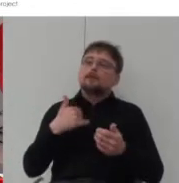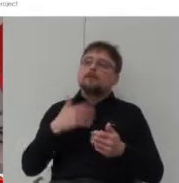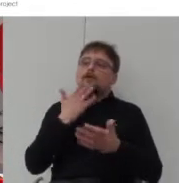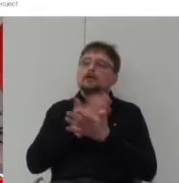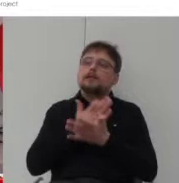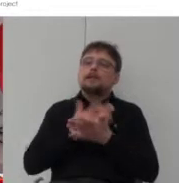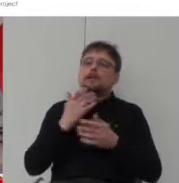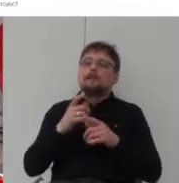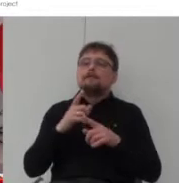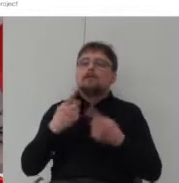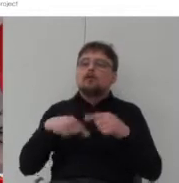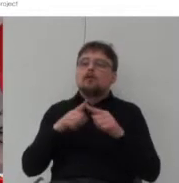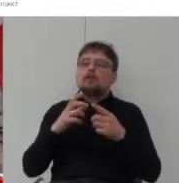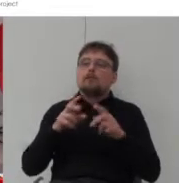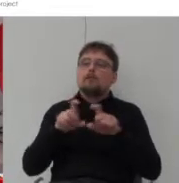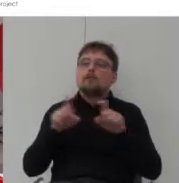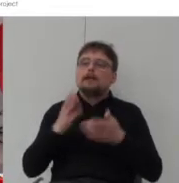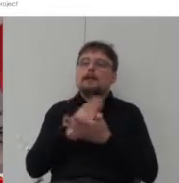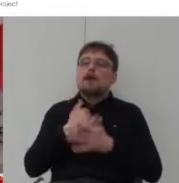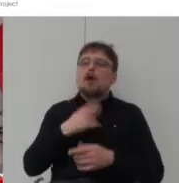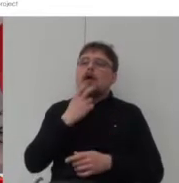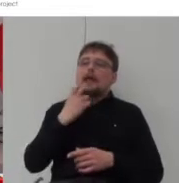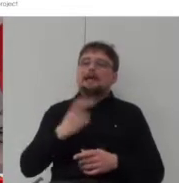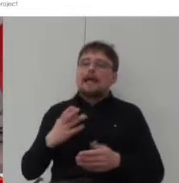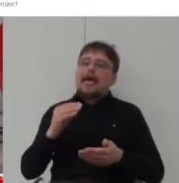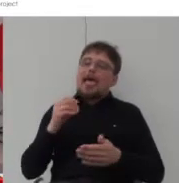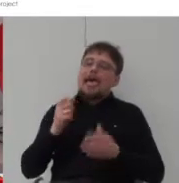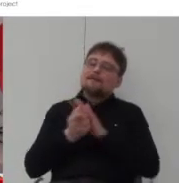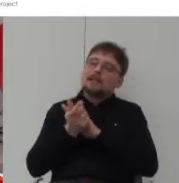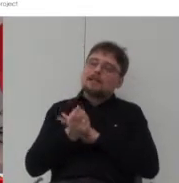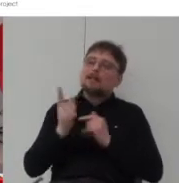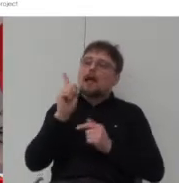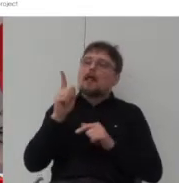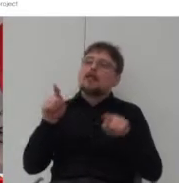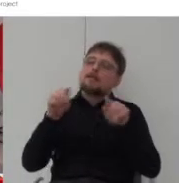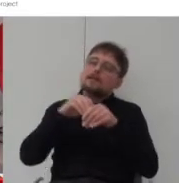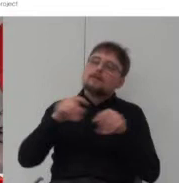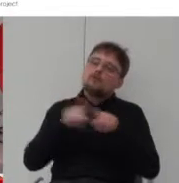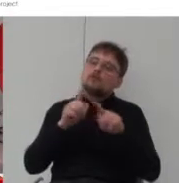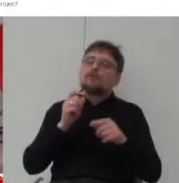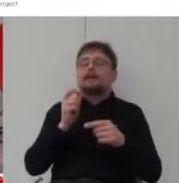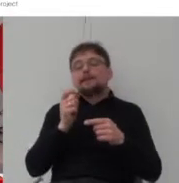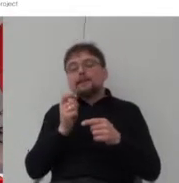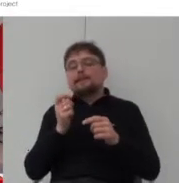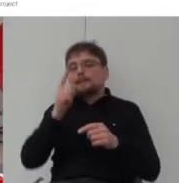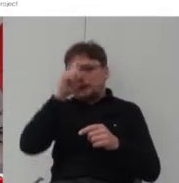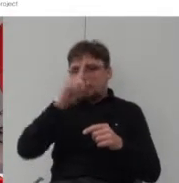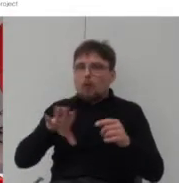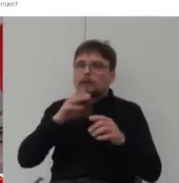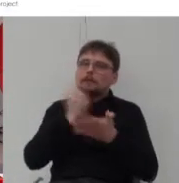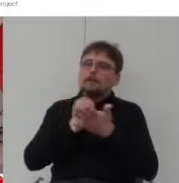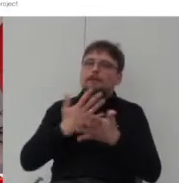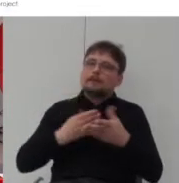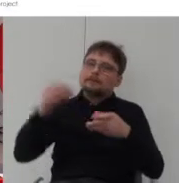ekologicznie ale też właśnie zastanowi się nad tym aspektem społecznym i nacisk tutaj został położony na